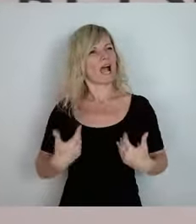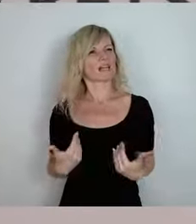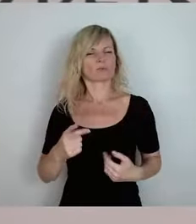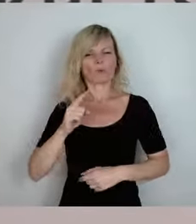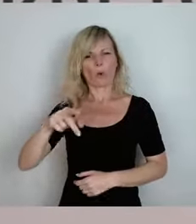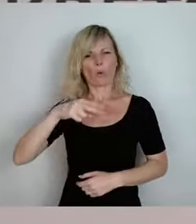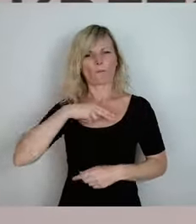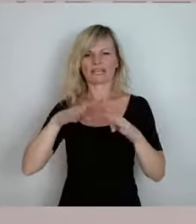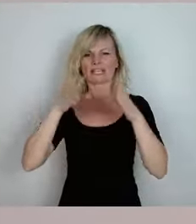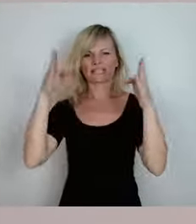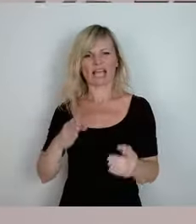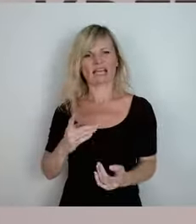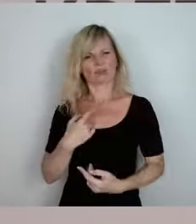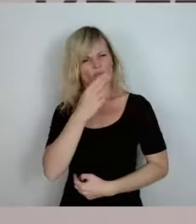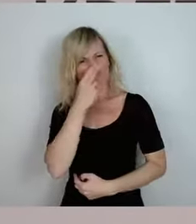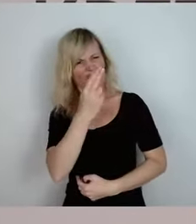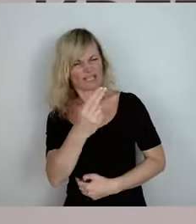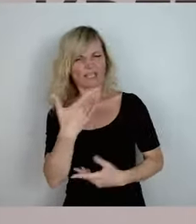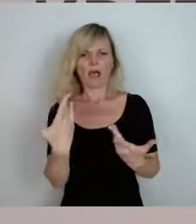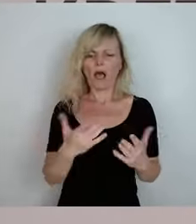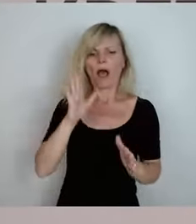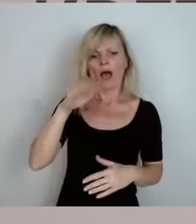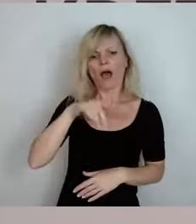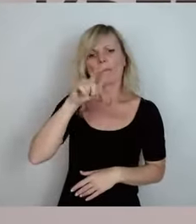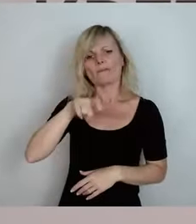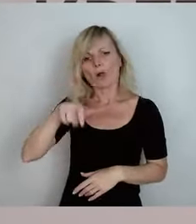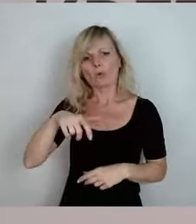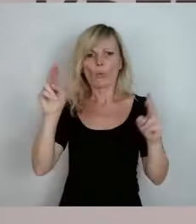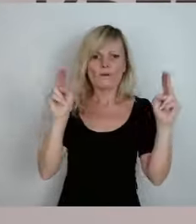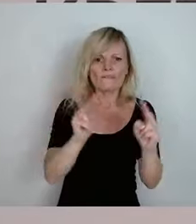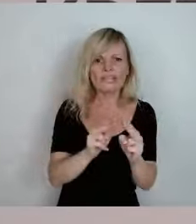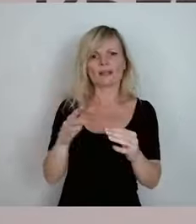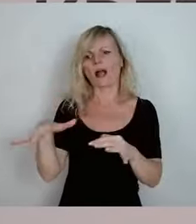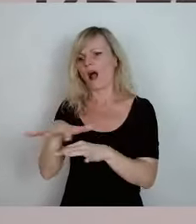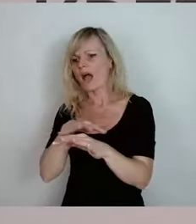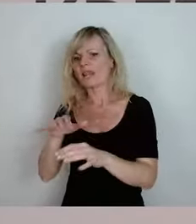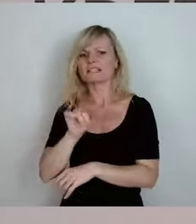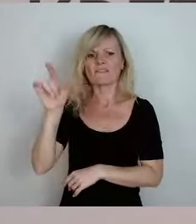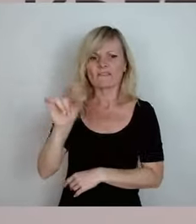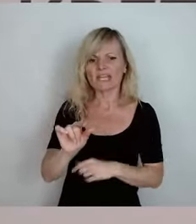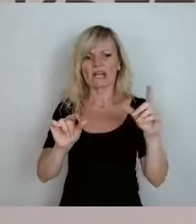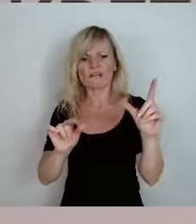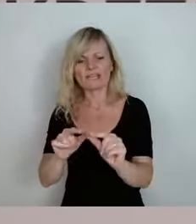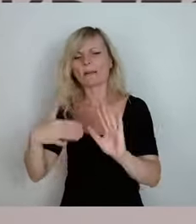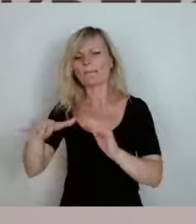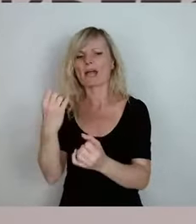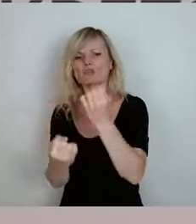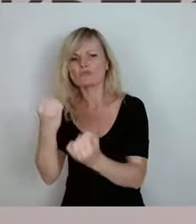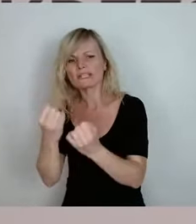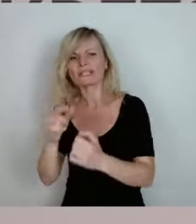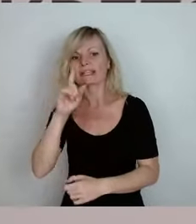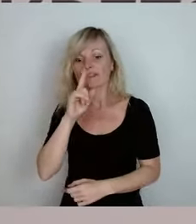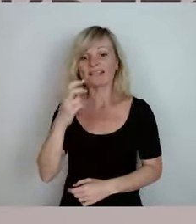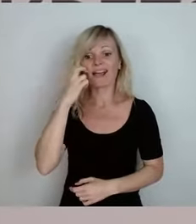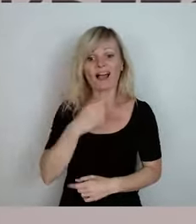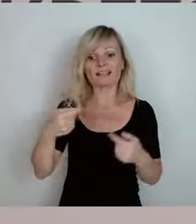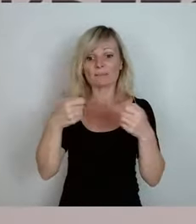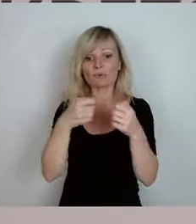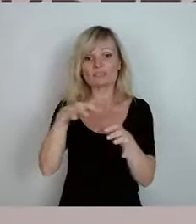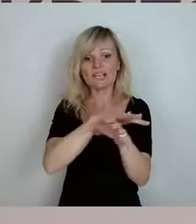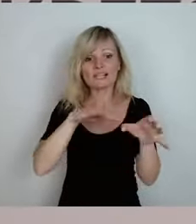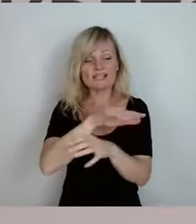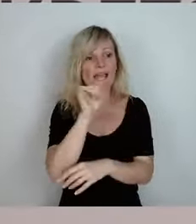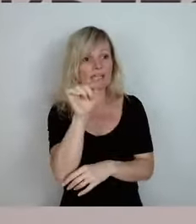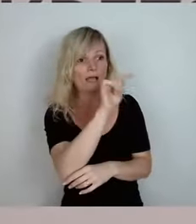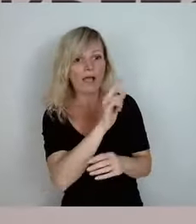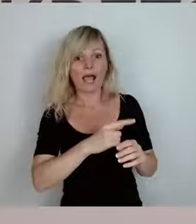jetzt alles weniger, die Bevölkerung wird weniger und alles schwieriger. Wenn Sie in die alten Bundesländer kommen, sind alle Bürgermeister irgendwie dabei, dort nochmal was